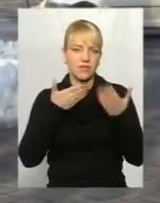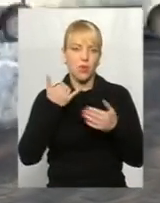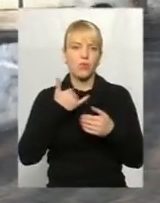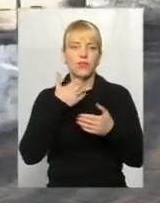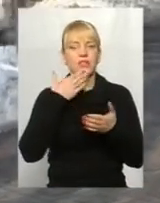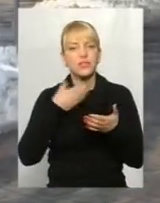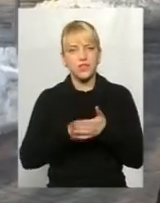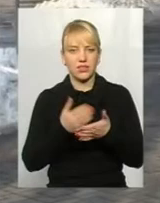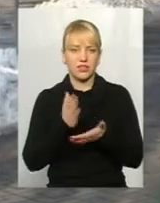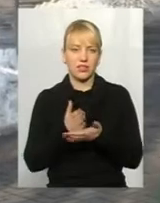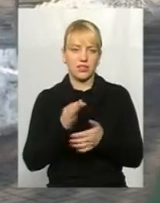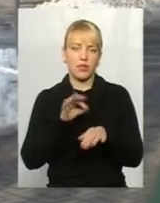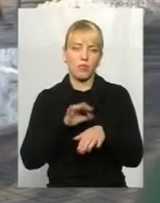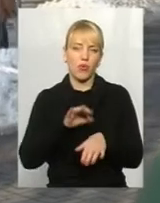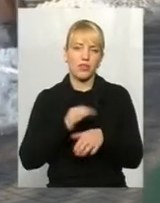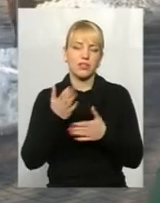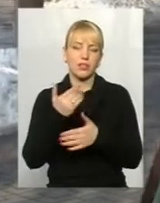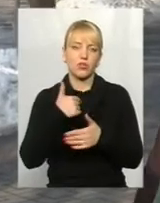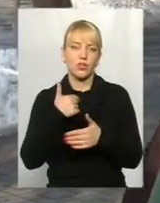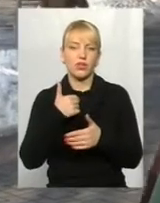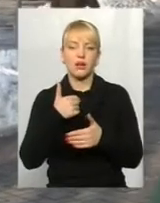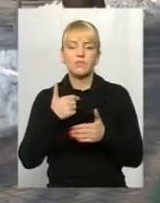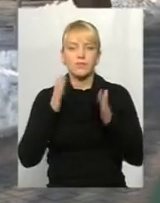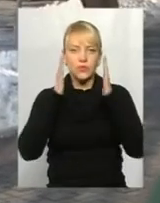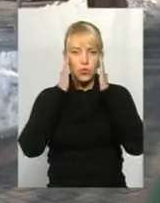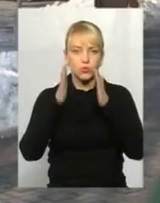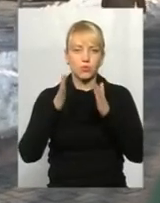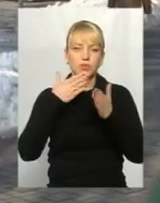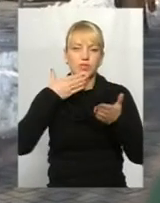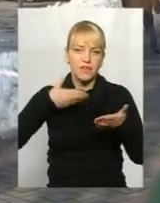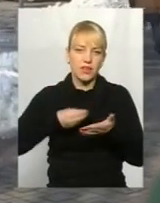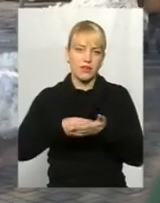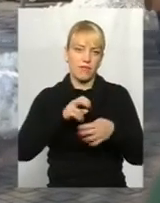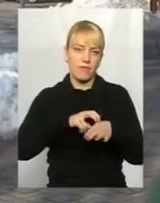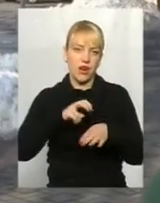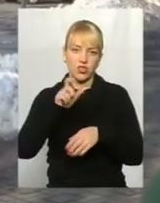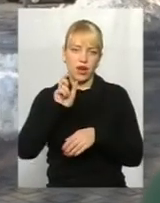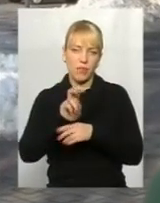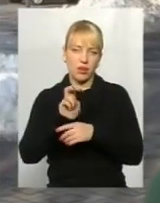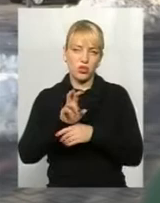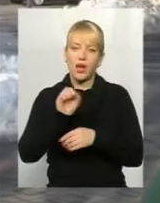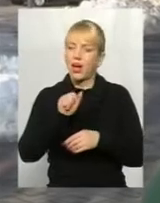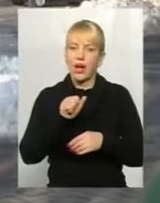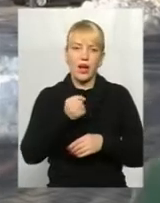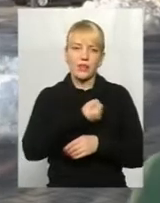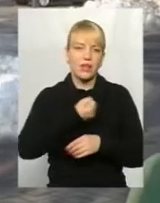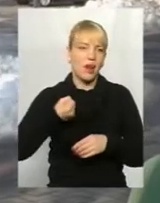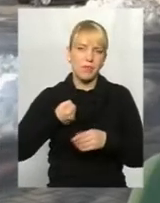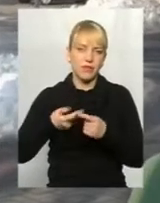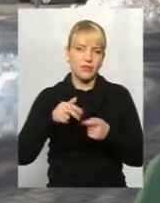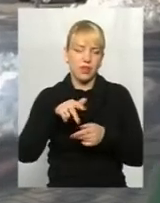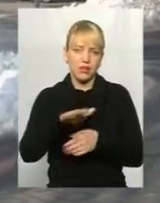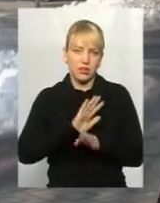свої болезни, які я сугубо к своїм врачам. Вот только так. А к терапевту я навіть не знаю,